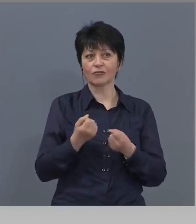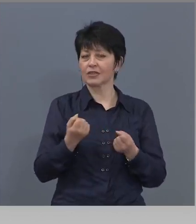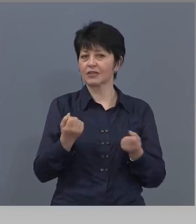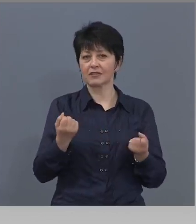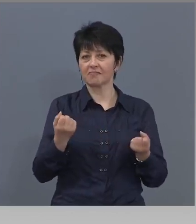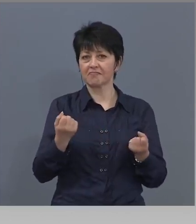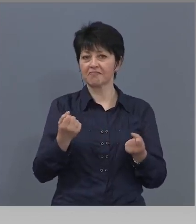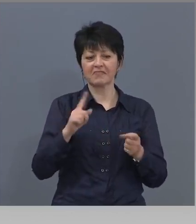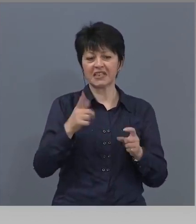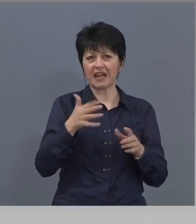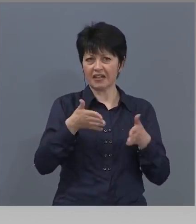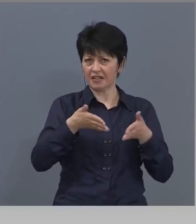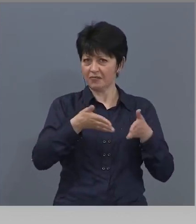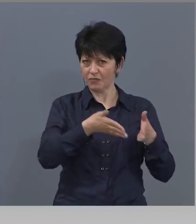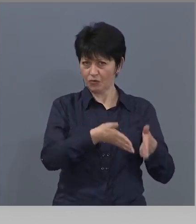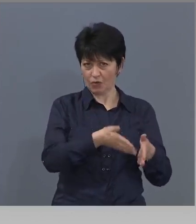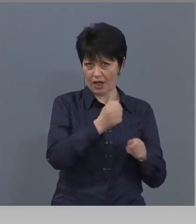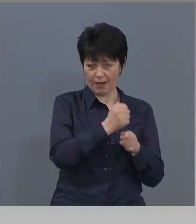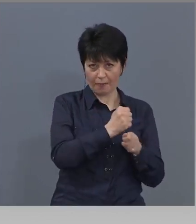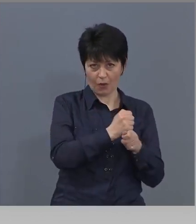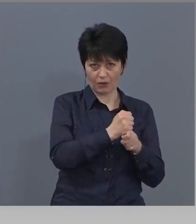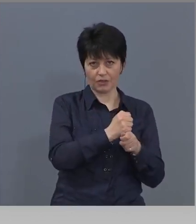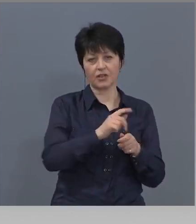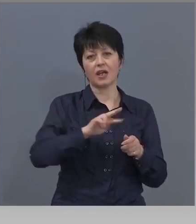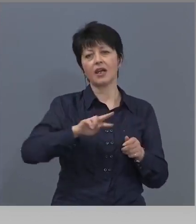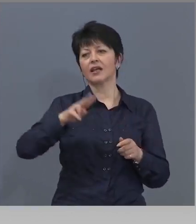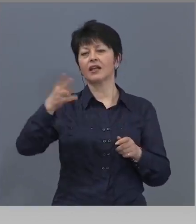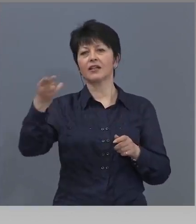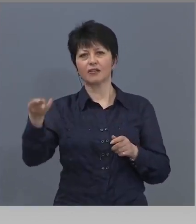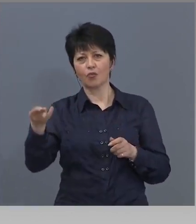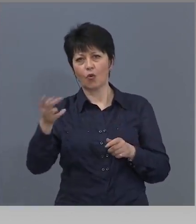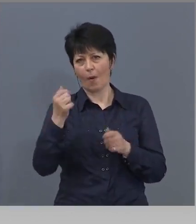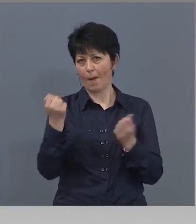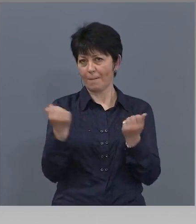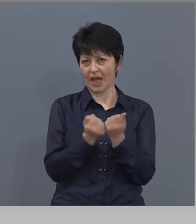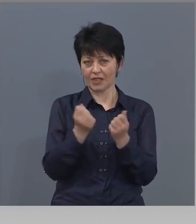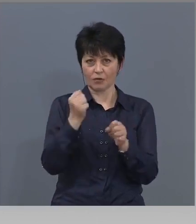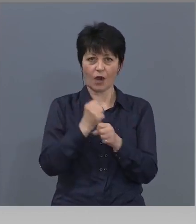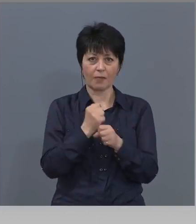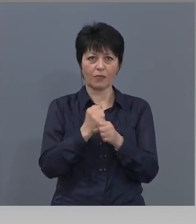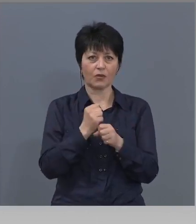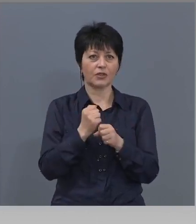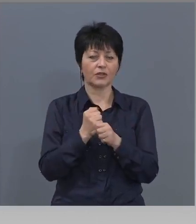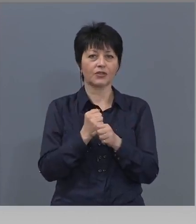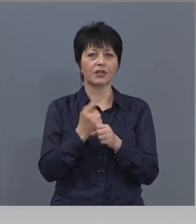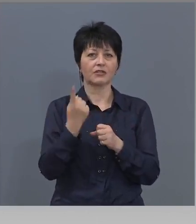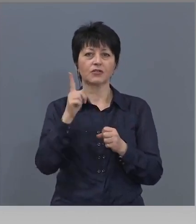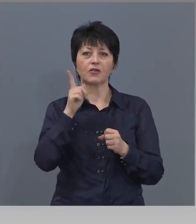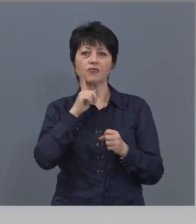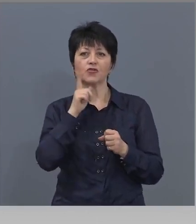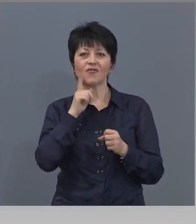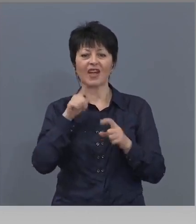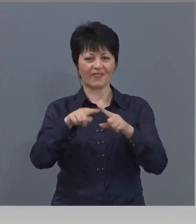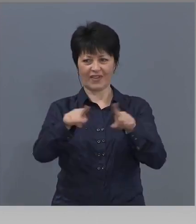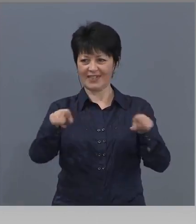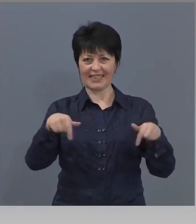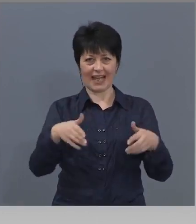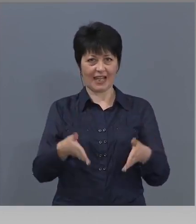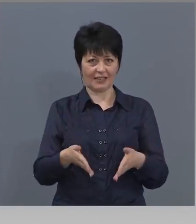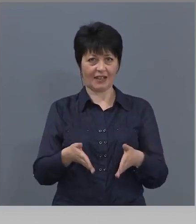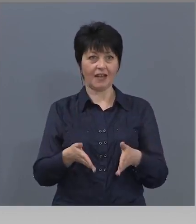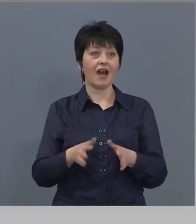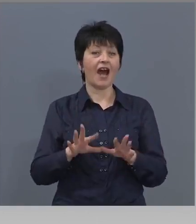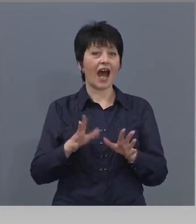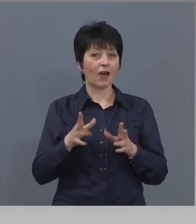дали си на оперативни работники работиш с човек, който е в стаята, даже аз бих